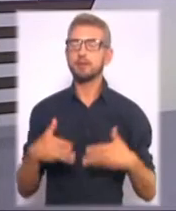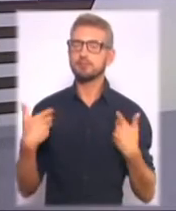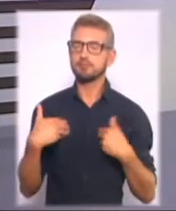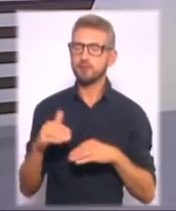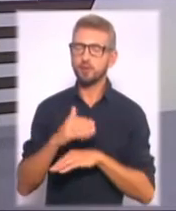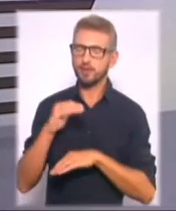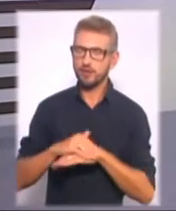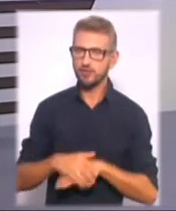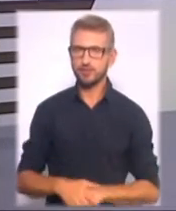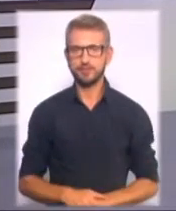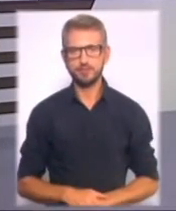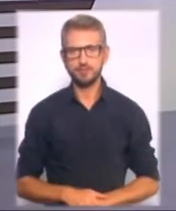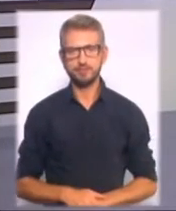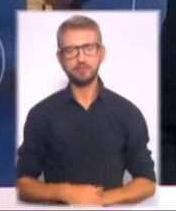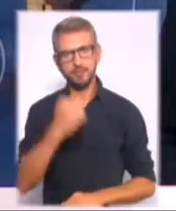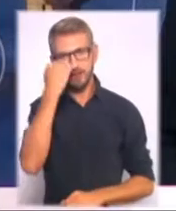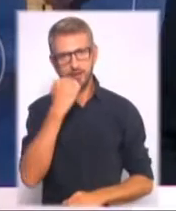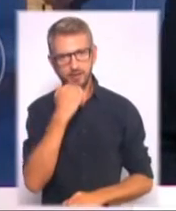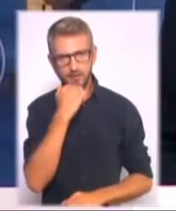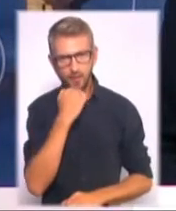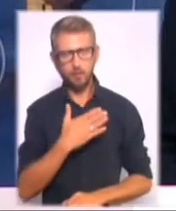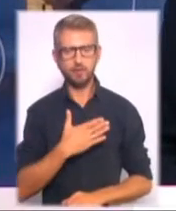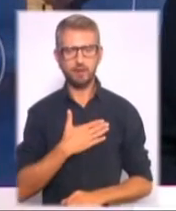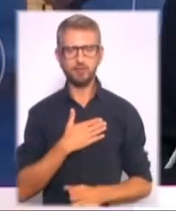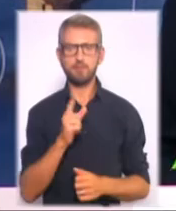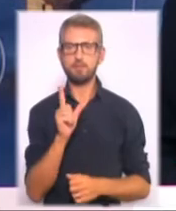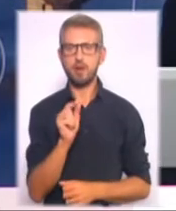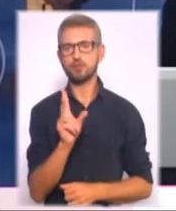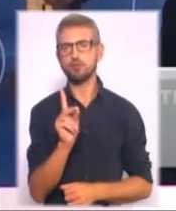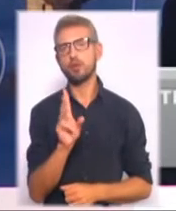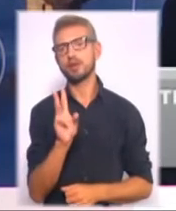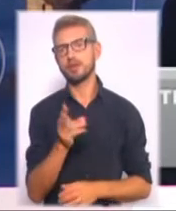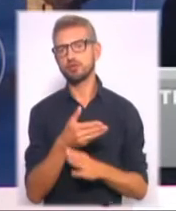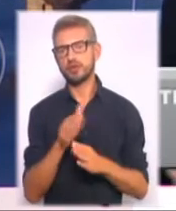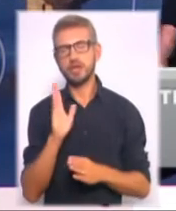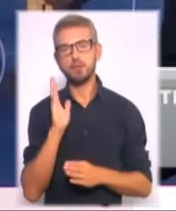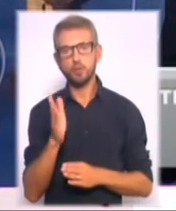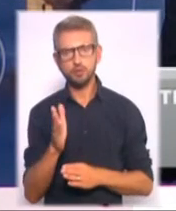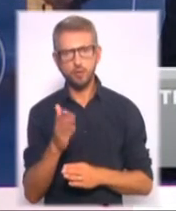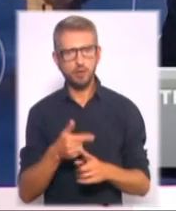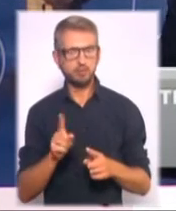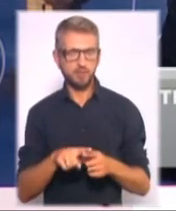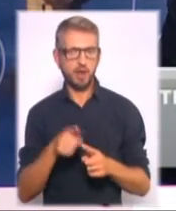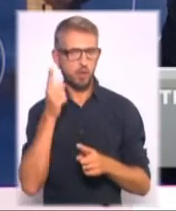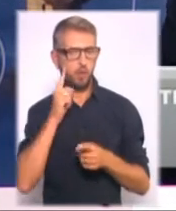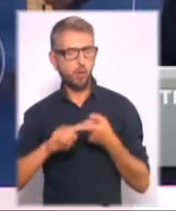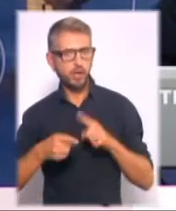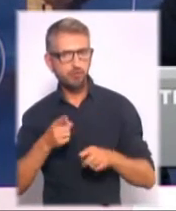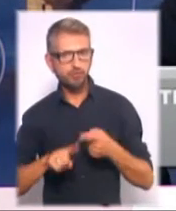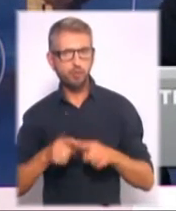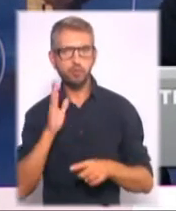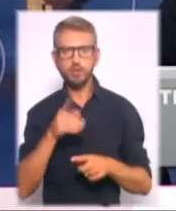вечір, Сергій. Дякую, Лілія. В нашій передачі, і в першій, і в другій, і в третій частині ми все ж таки будемо, бо це абсолютно логічно і вмотивовано,